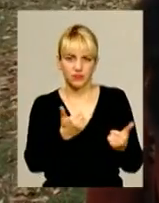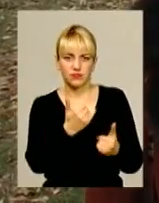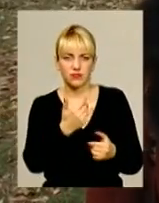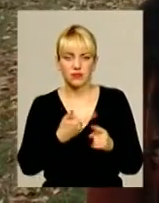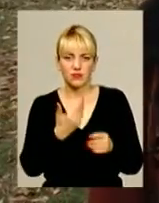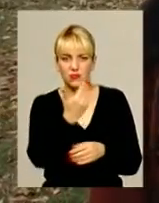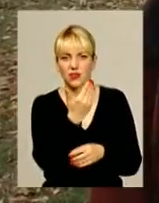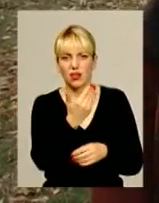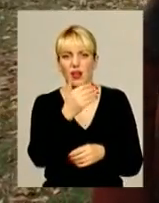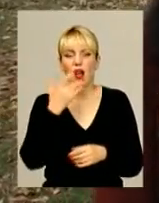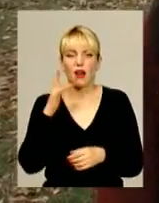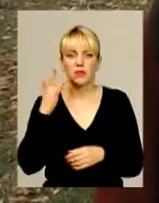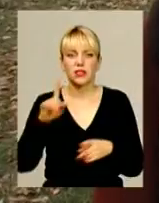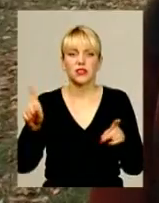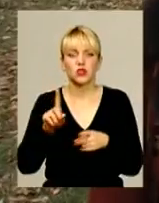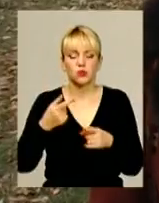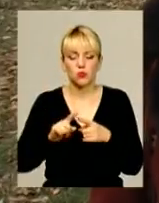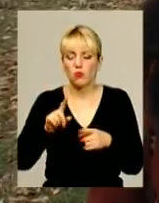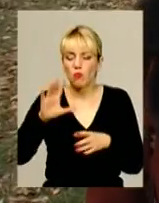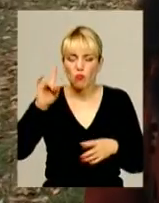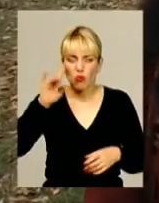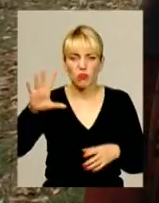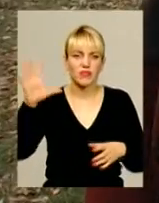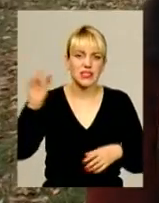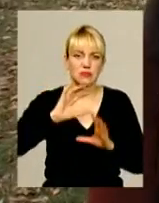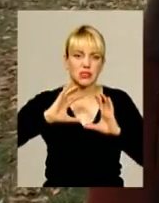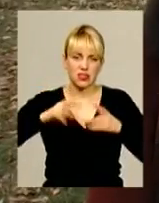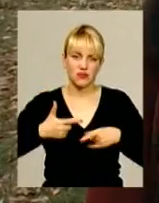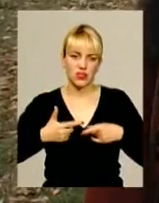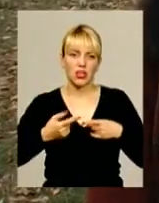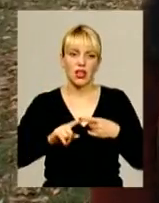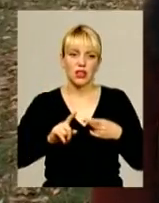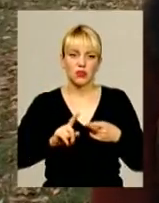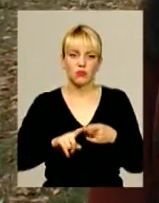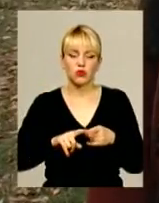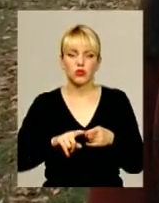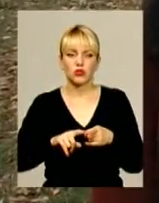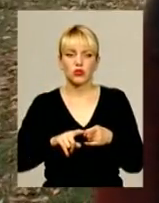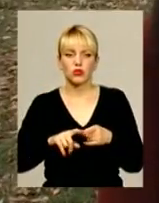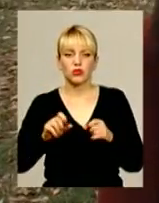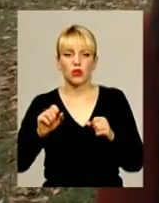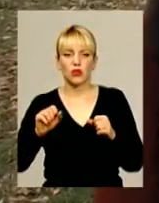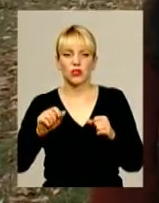І чому він почав бути популярним по всьому світу, саме в такому вигляді, мабуть, це теж силою